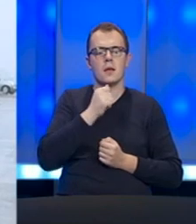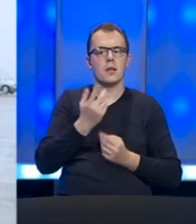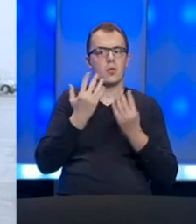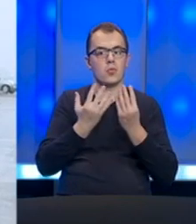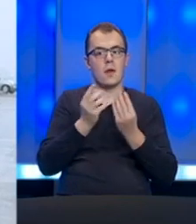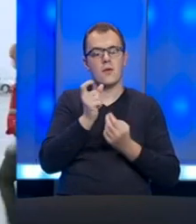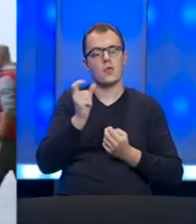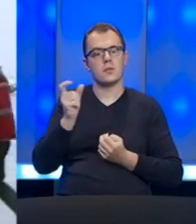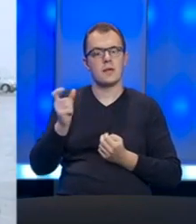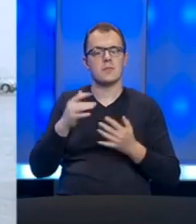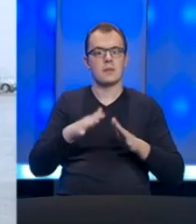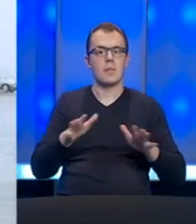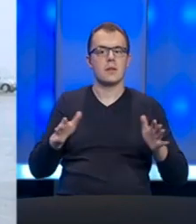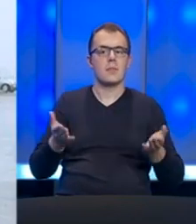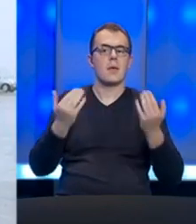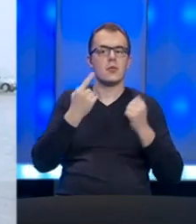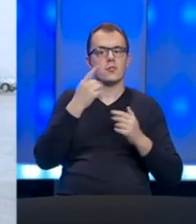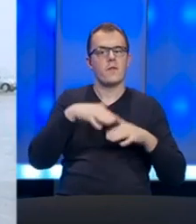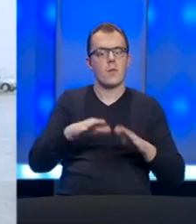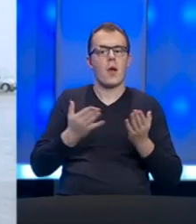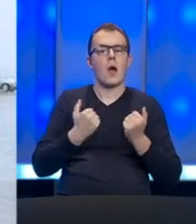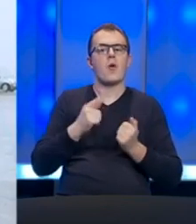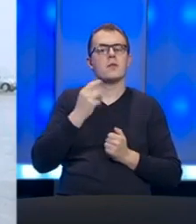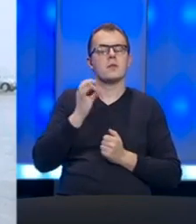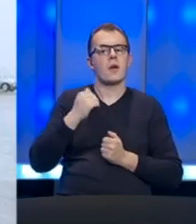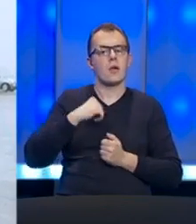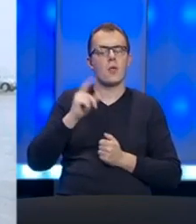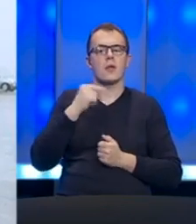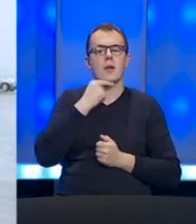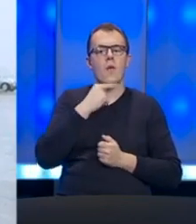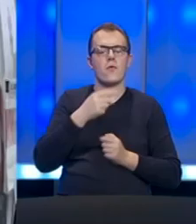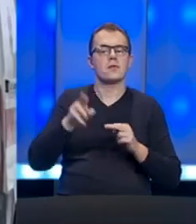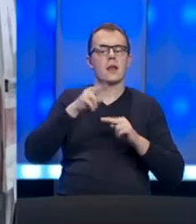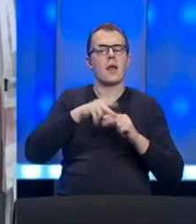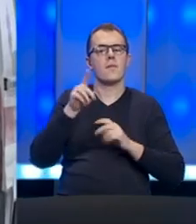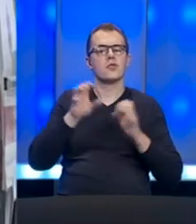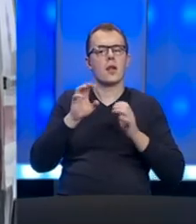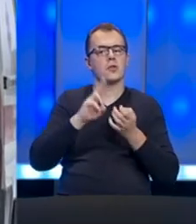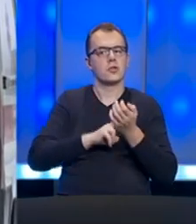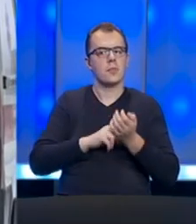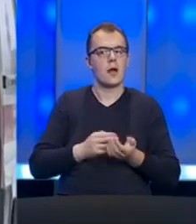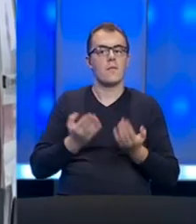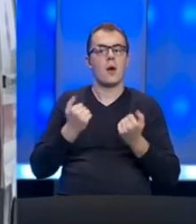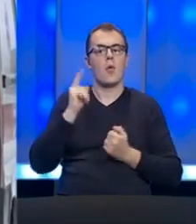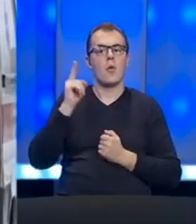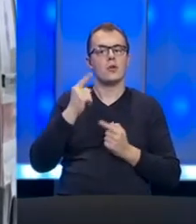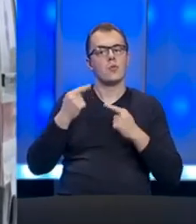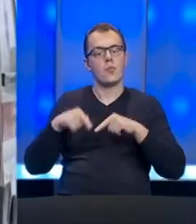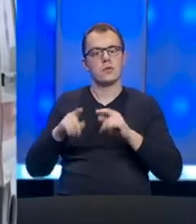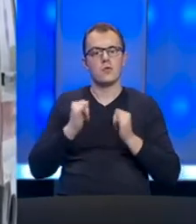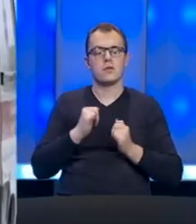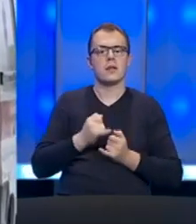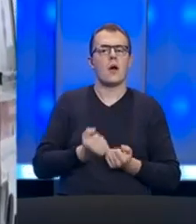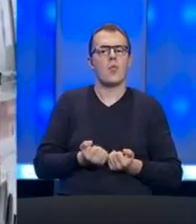sedmice epidemije. Međutim, 1. maj kao i svake godine govori se najviše o radničkim pravima. Ona su posebno sada